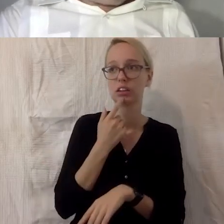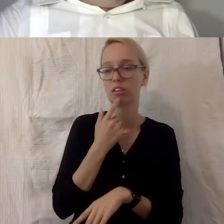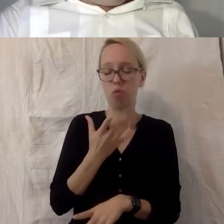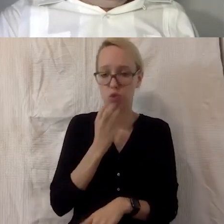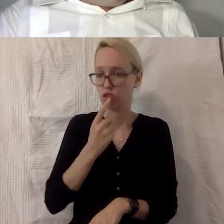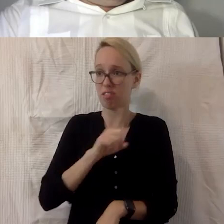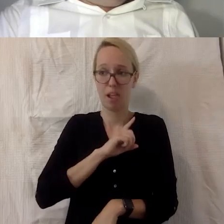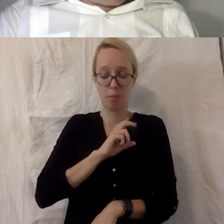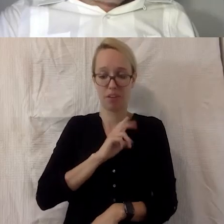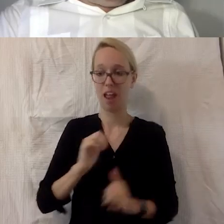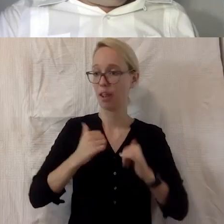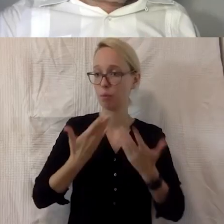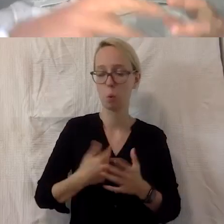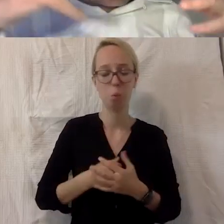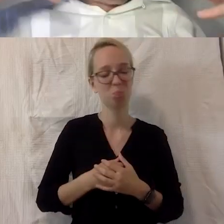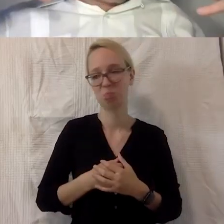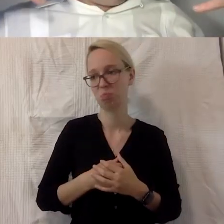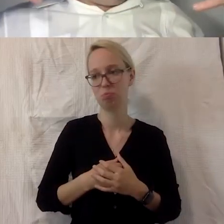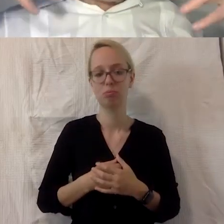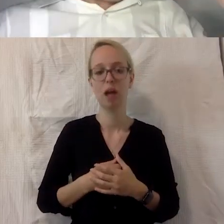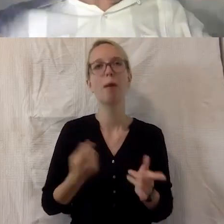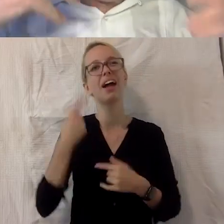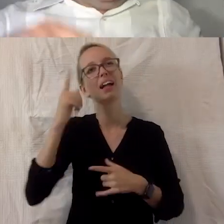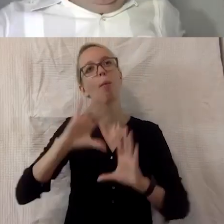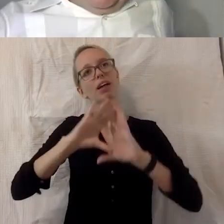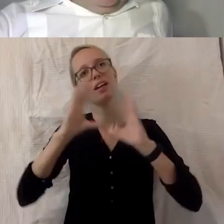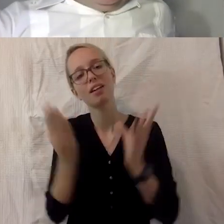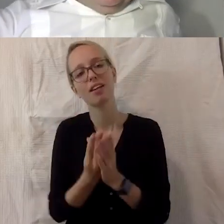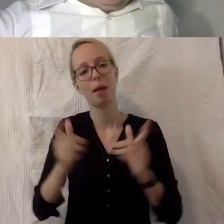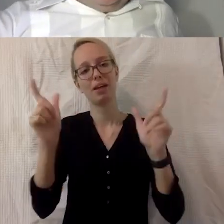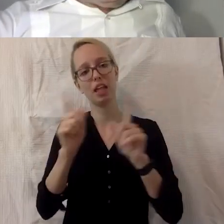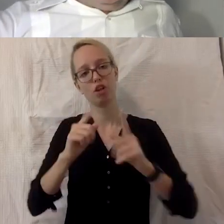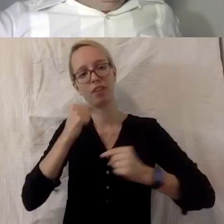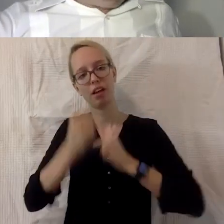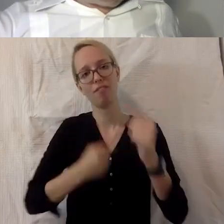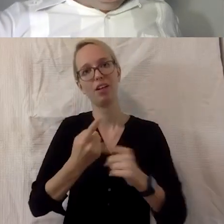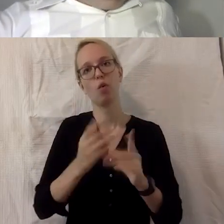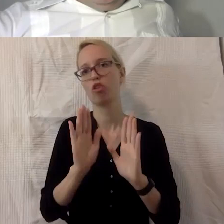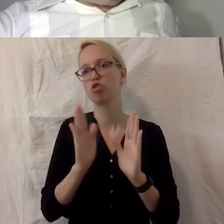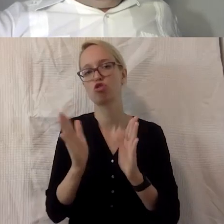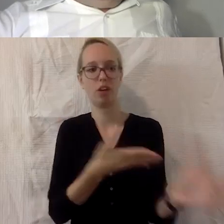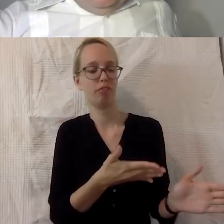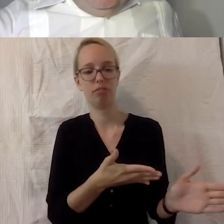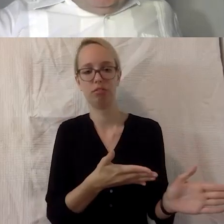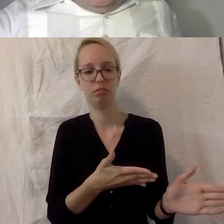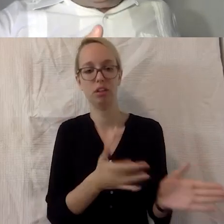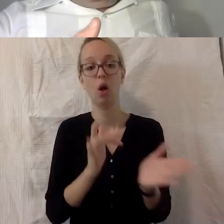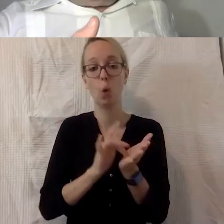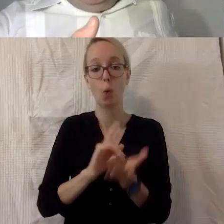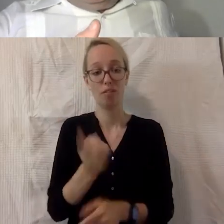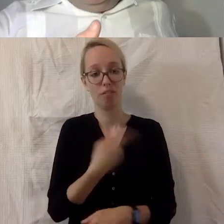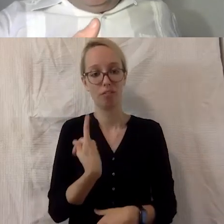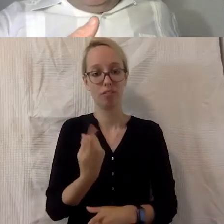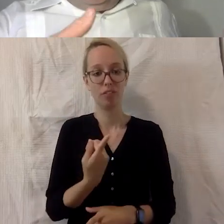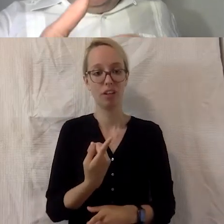Aber ich glaube auch, unsere gesamte gesellschaftliche Entwicklung ist falsch gelaufen, weil natürlich wir auch jetzt